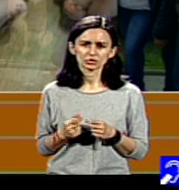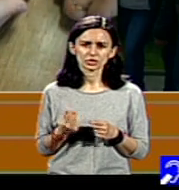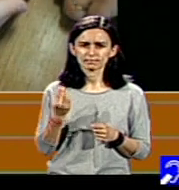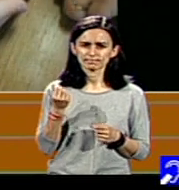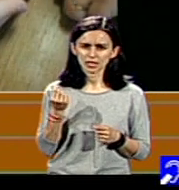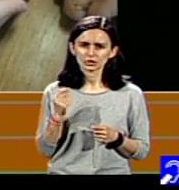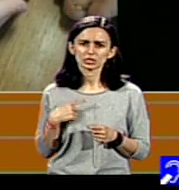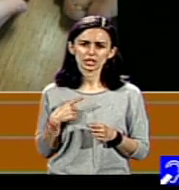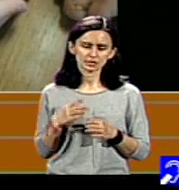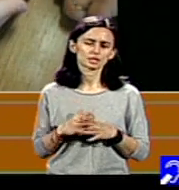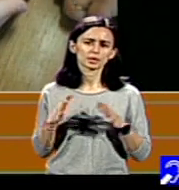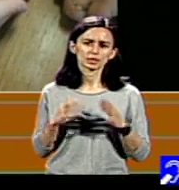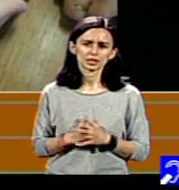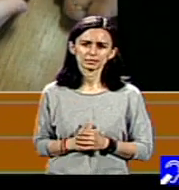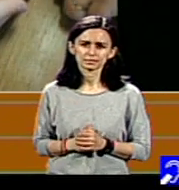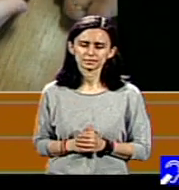sunt mai mari.